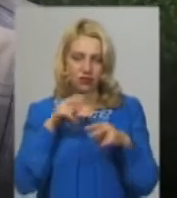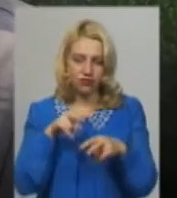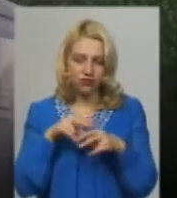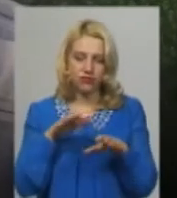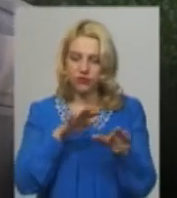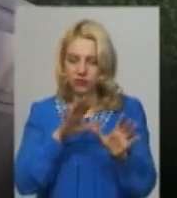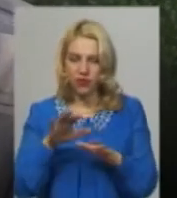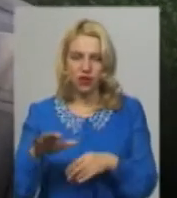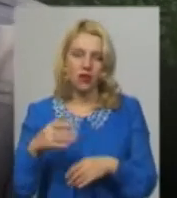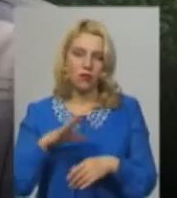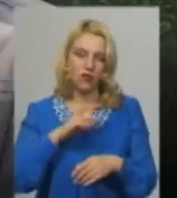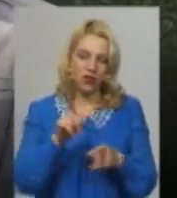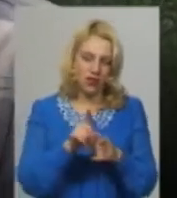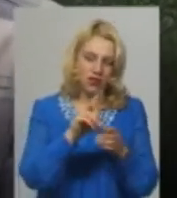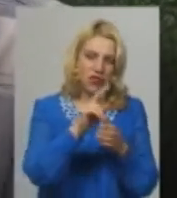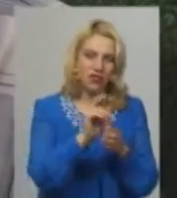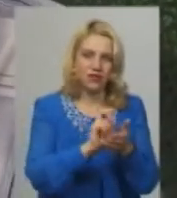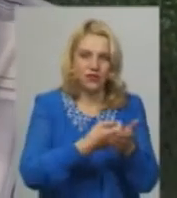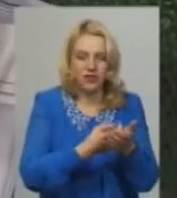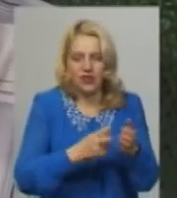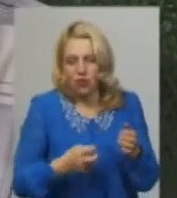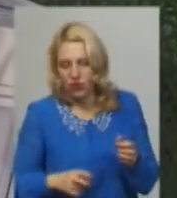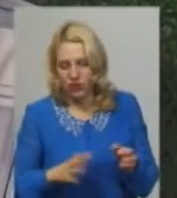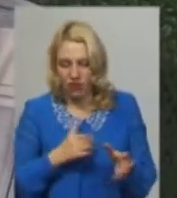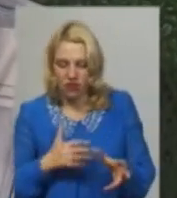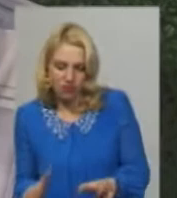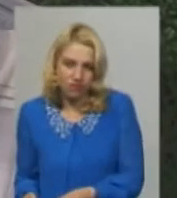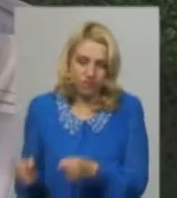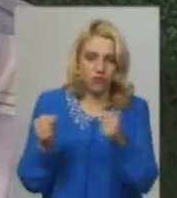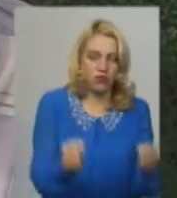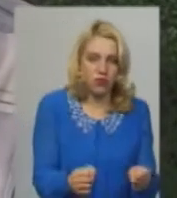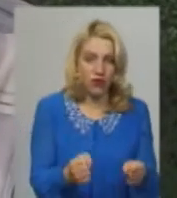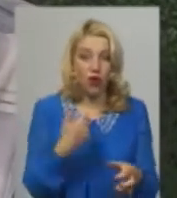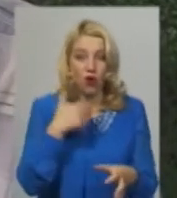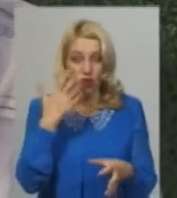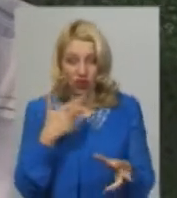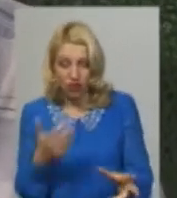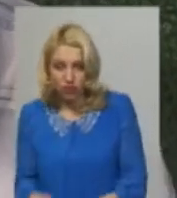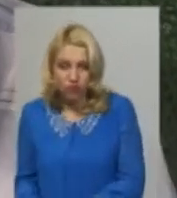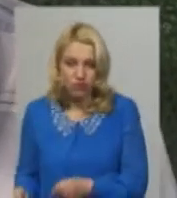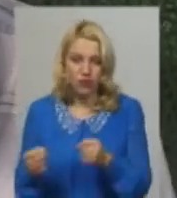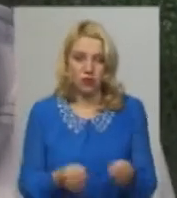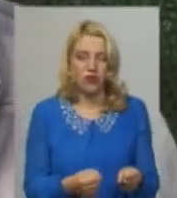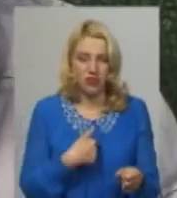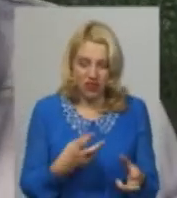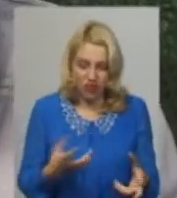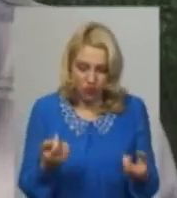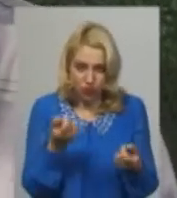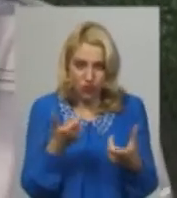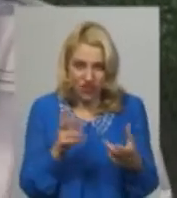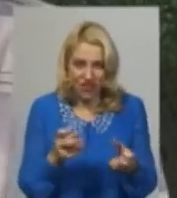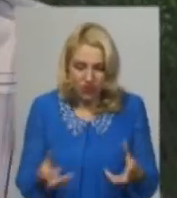Буває так, що вона сповзає. Я її поправляв. Як я її поправляв, їй треба трошки там підкинути,